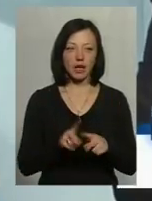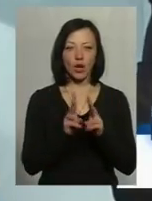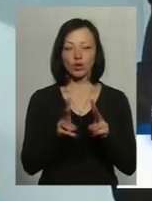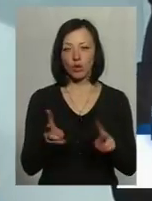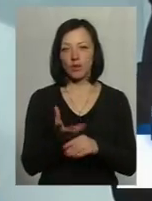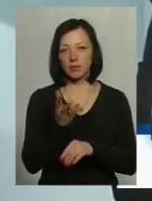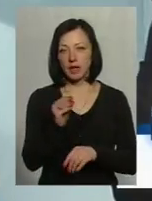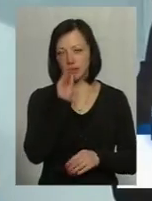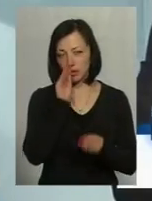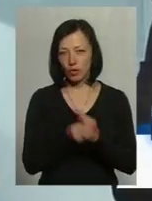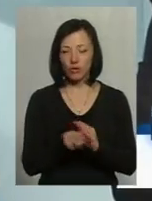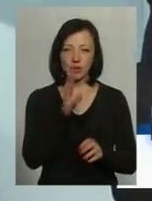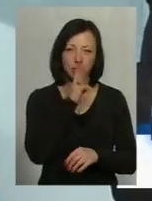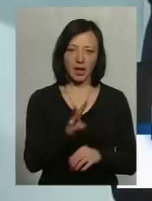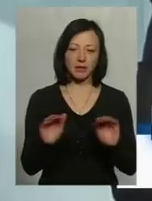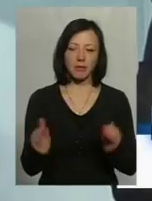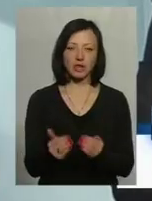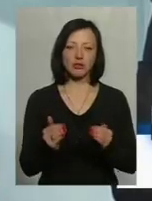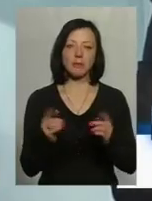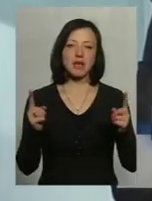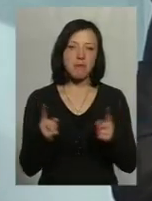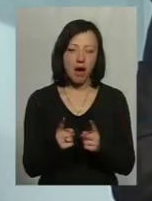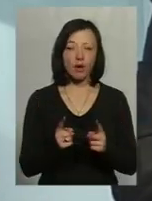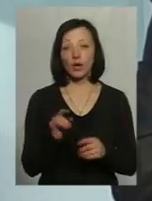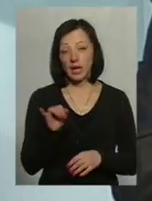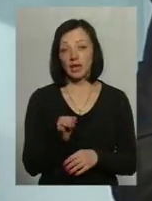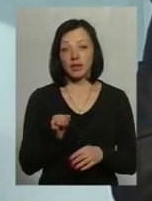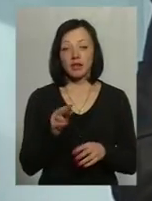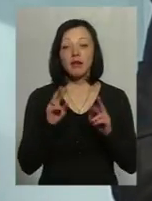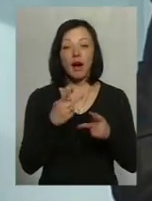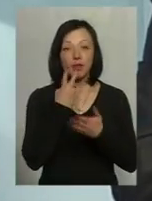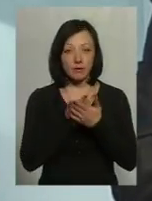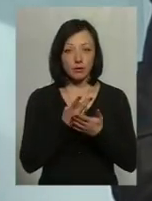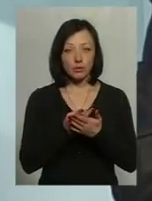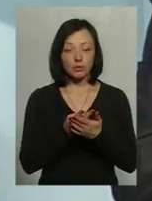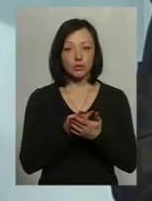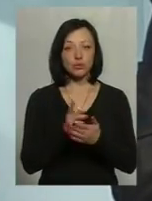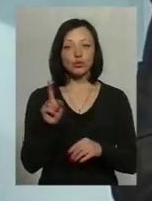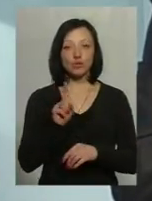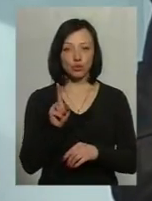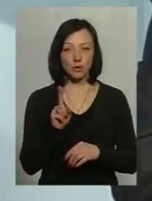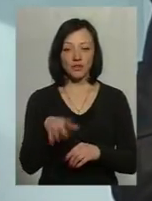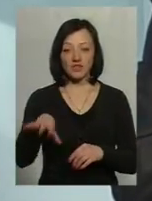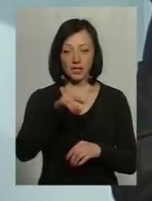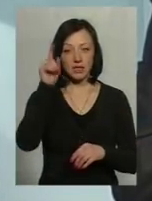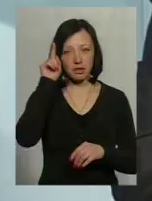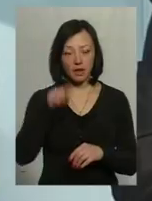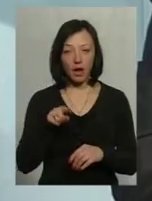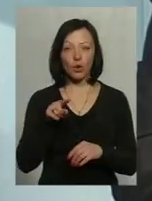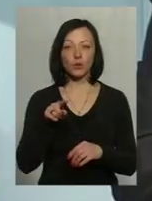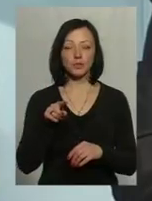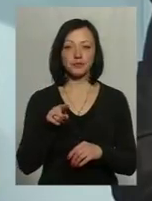плачують тіньову заробітну плату, не ще мінімальну. Чим це виражено? Виражено тим, що, мабуть, вже всі знають, що